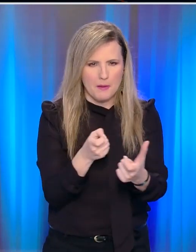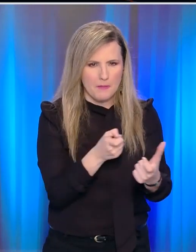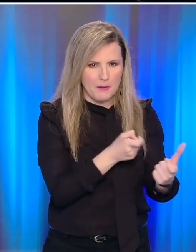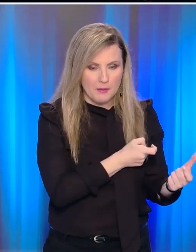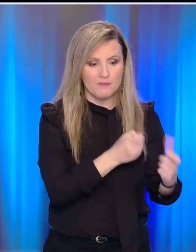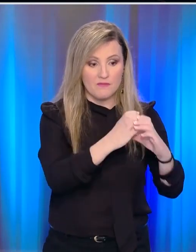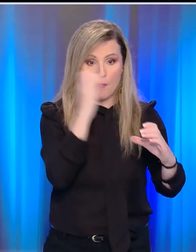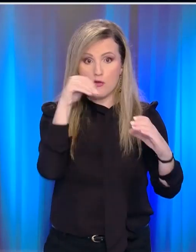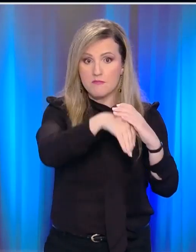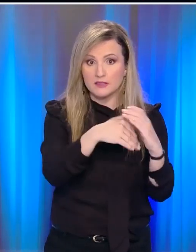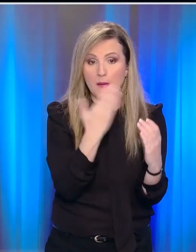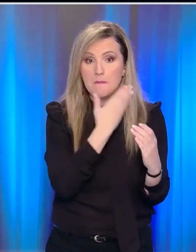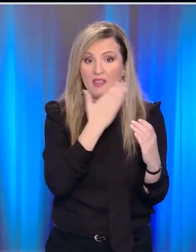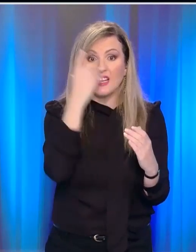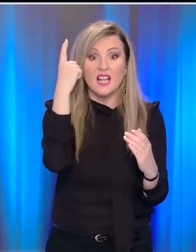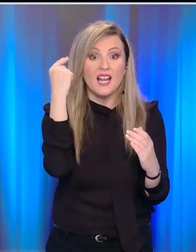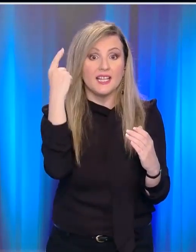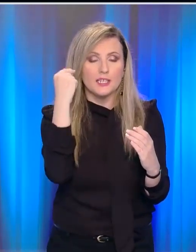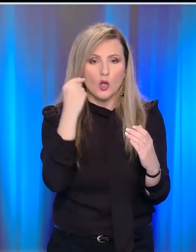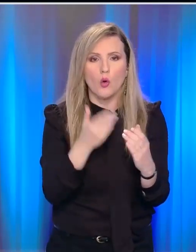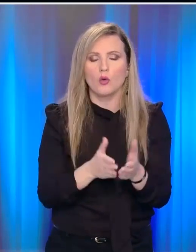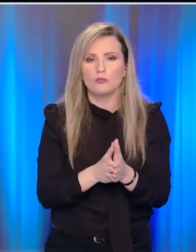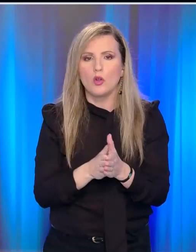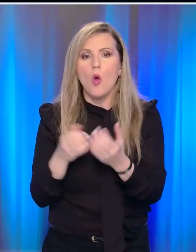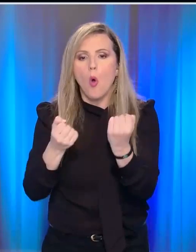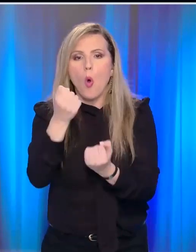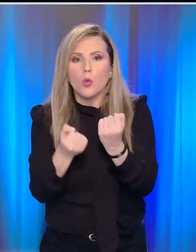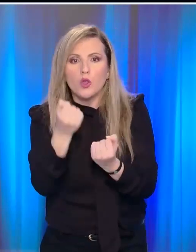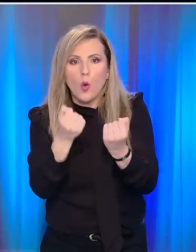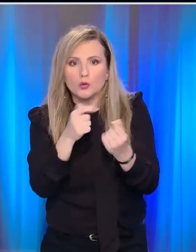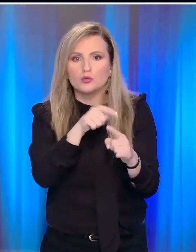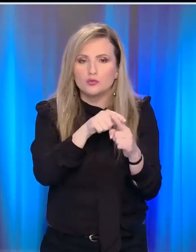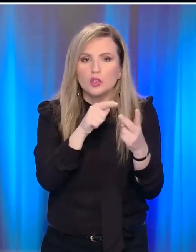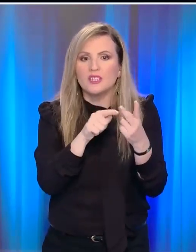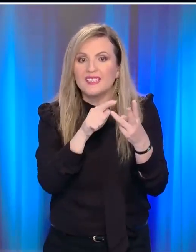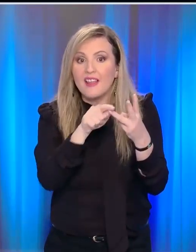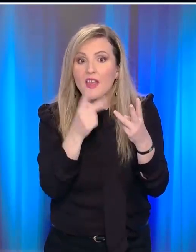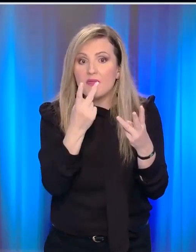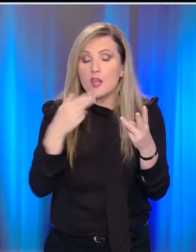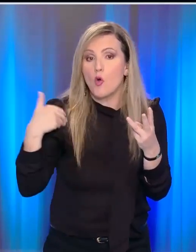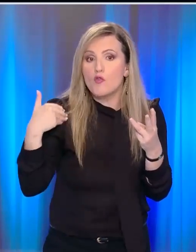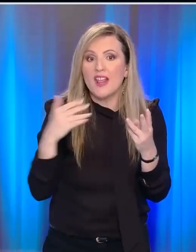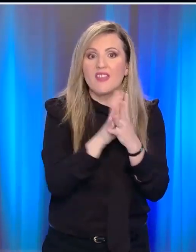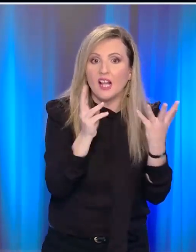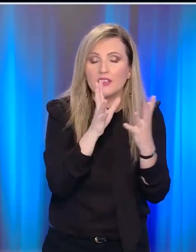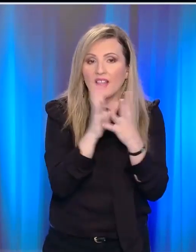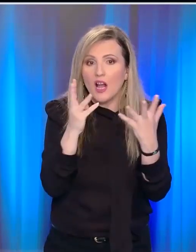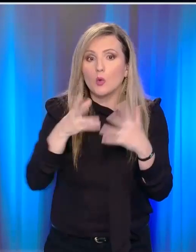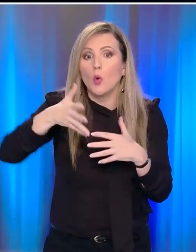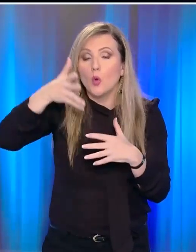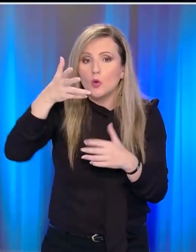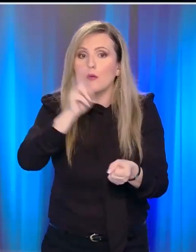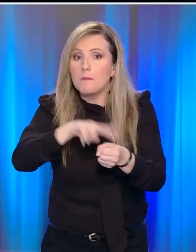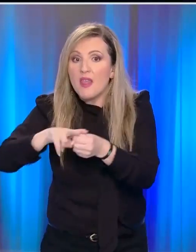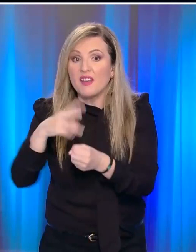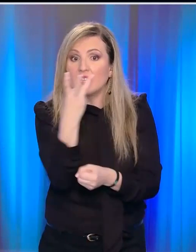με μαθητές λυκείου λεωφορείου στο Κόσοβο. Ο οδηγός και δύο νεαροί ηλικίας 17 και 18 ετών έπεσαν νεκροί από τις